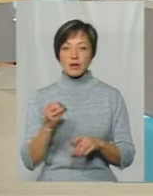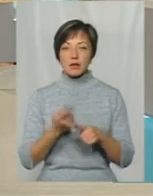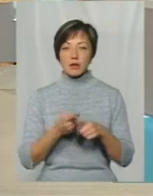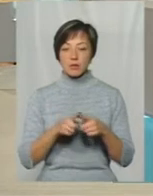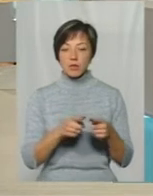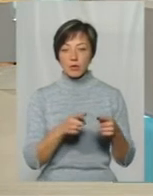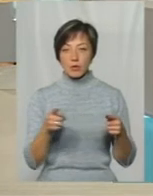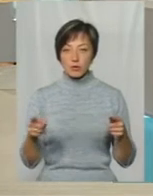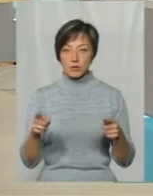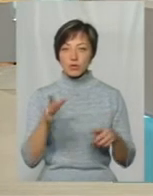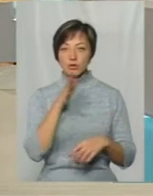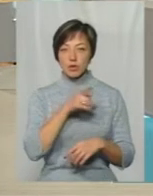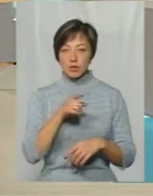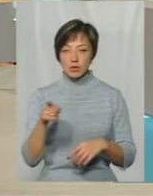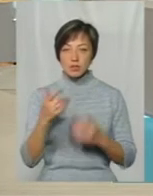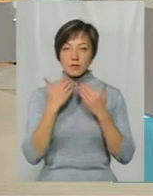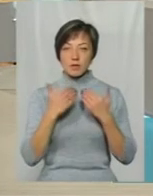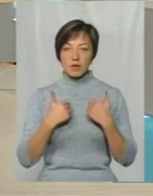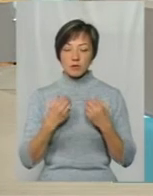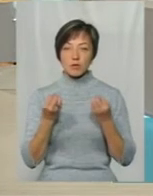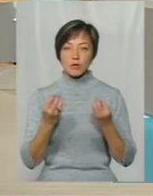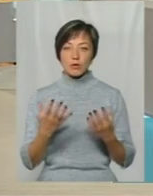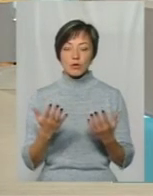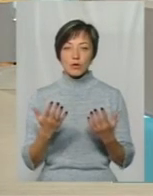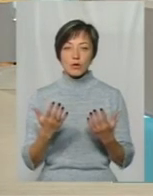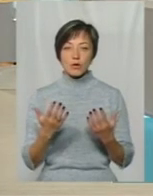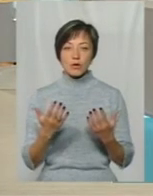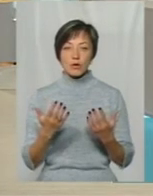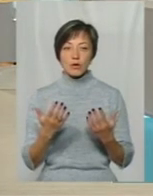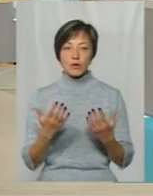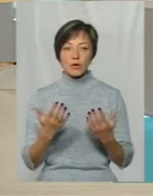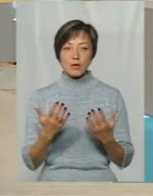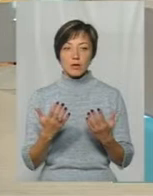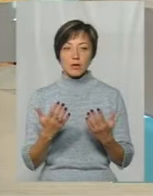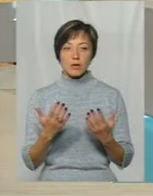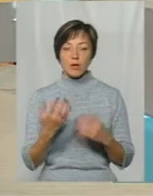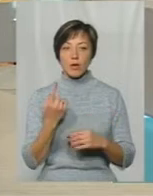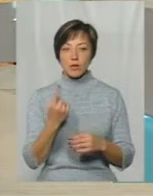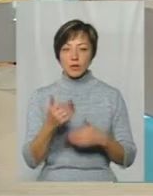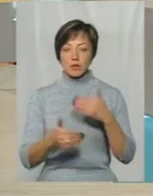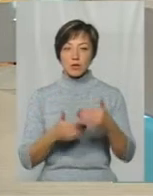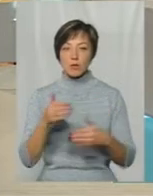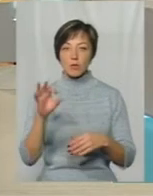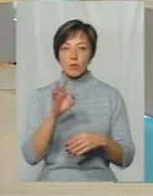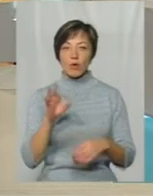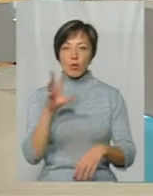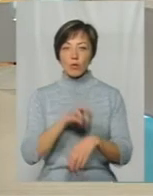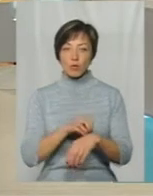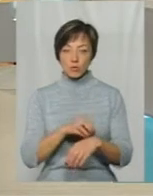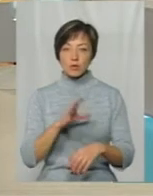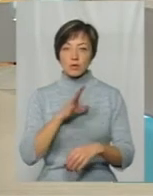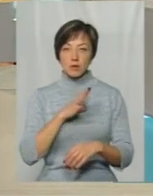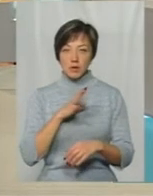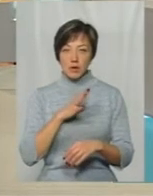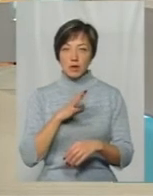на протязі цього часу до нас зверталися просто зі зверненнями І, скажімо, одне за одним про покуси з